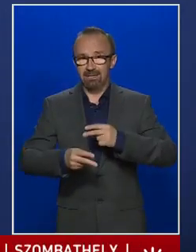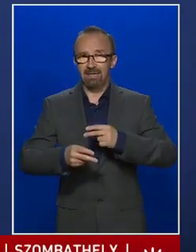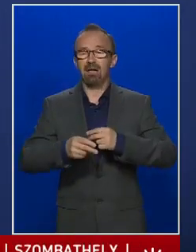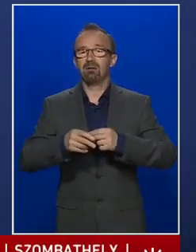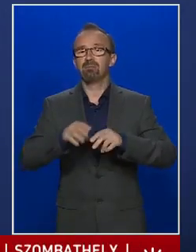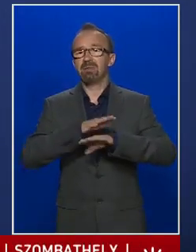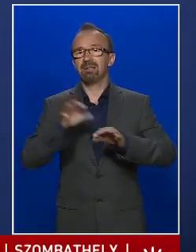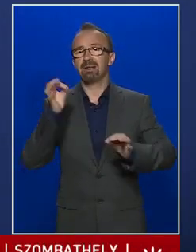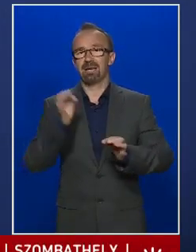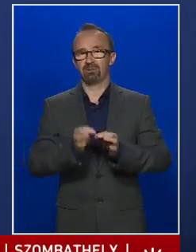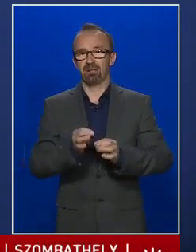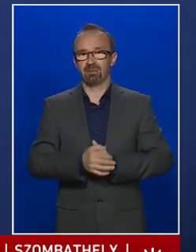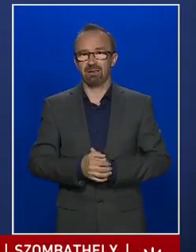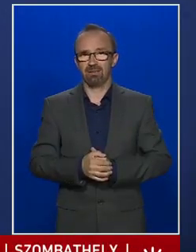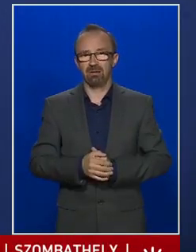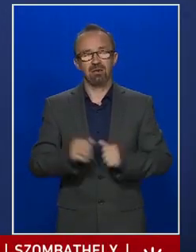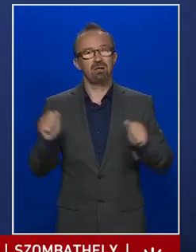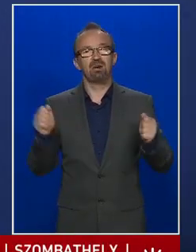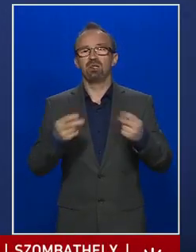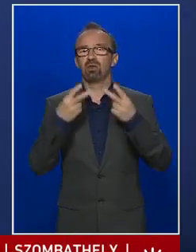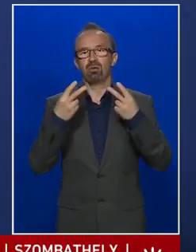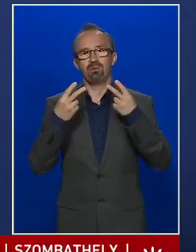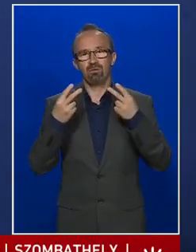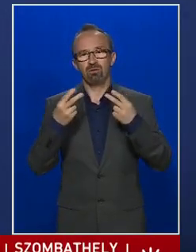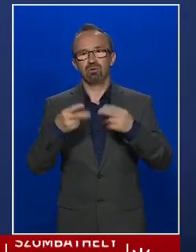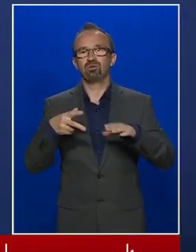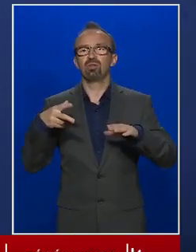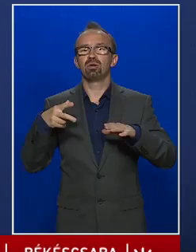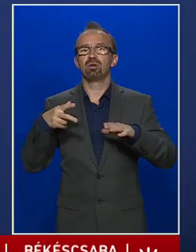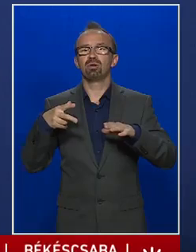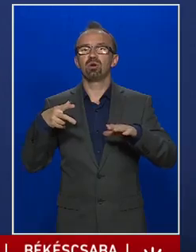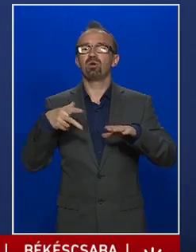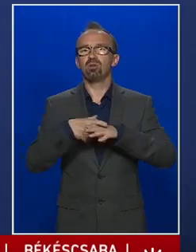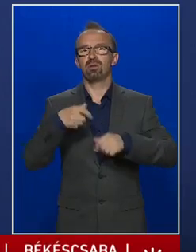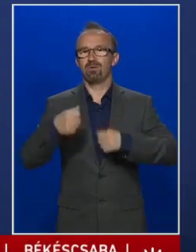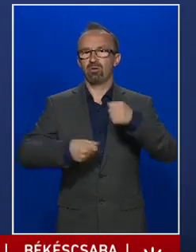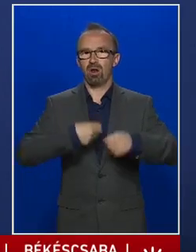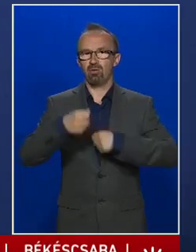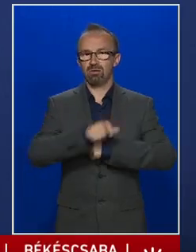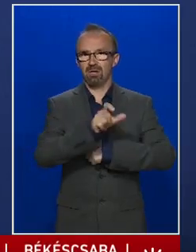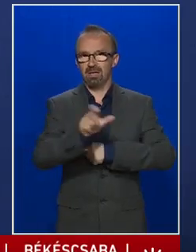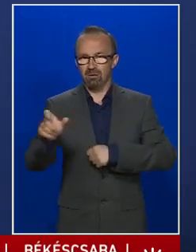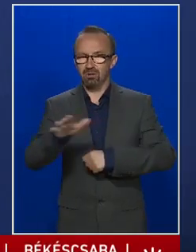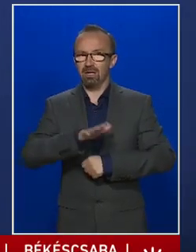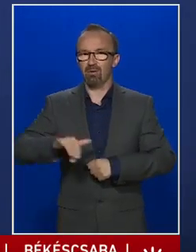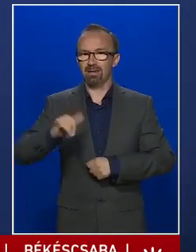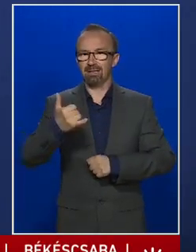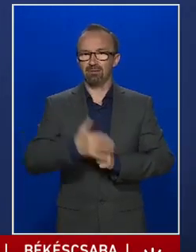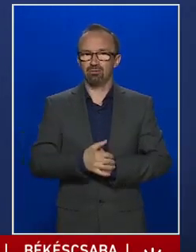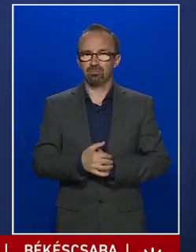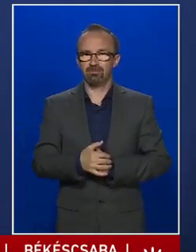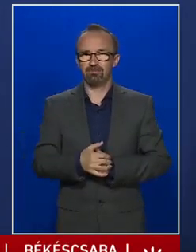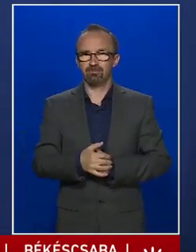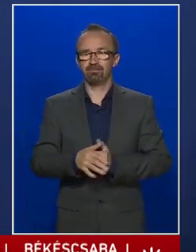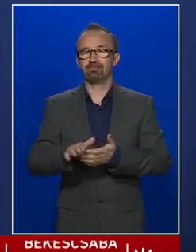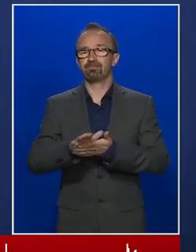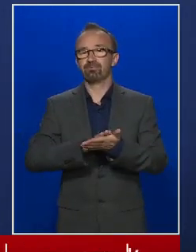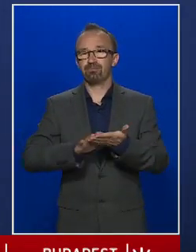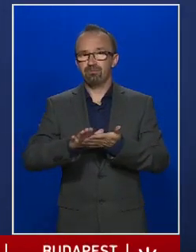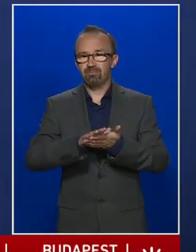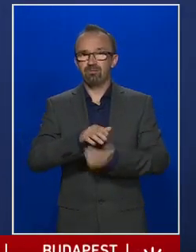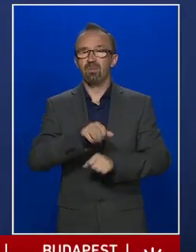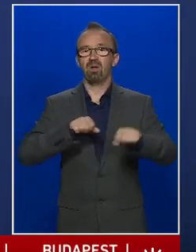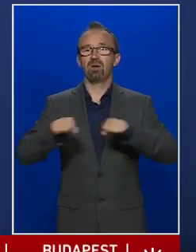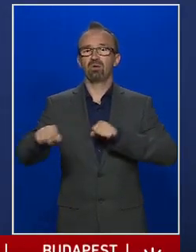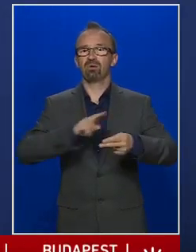minden esetben el. Nagyon fontos ez a közfoglalkoztatás területén is, amelyeket a